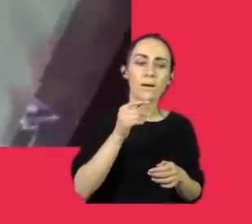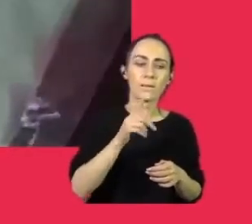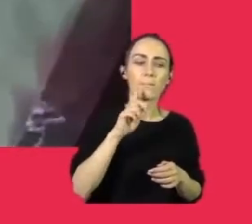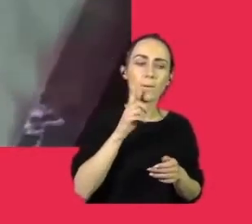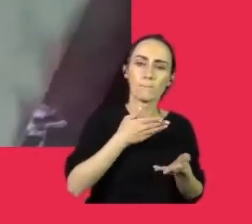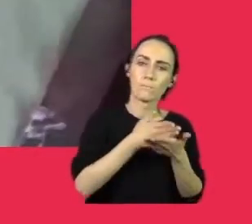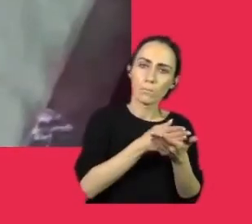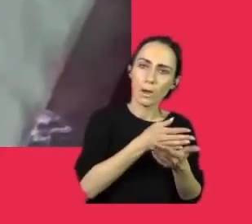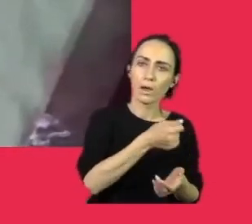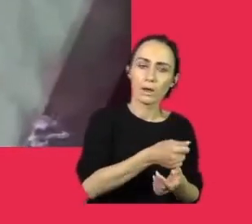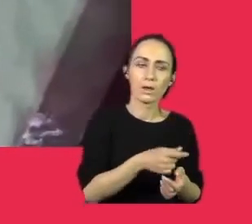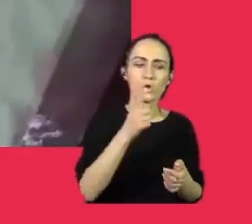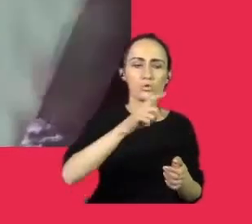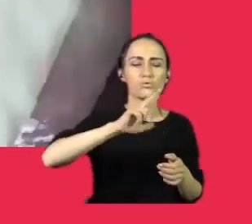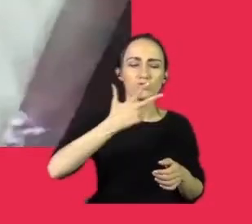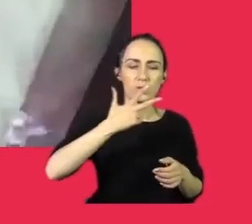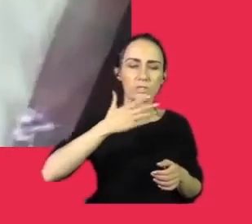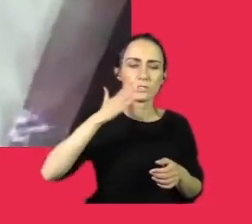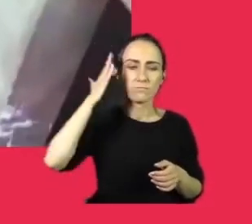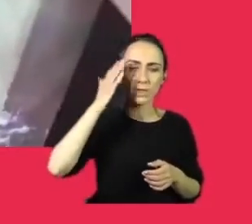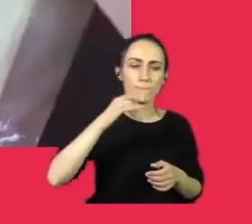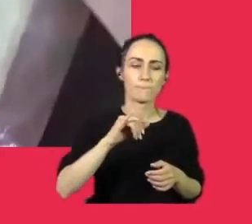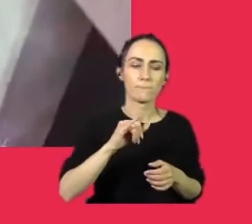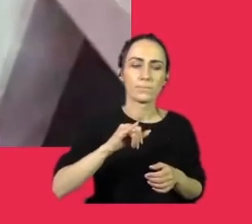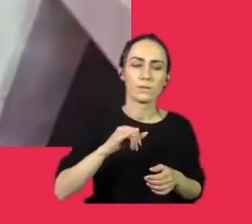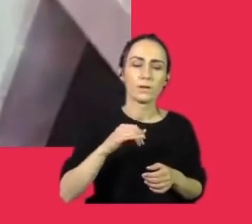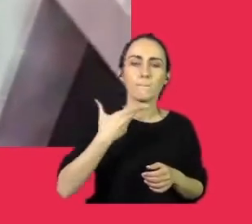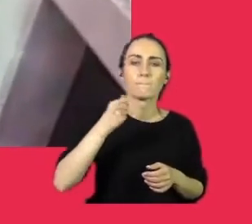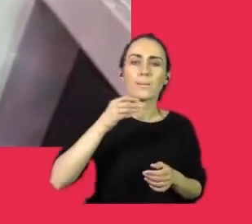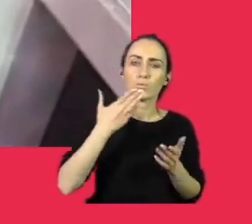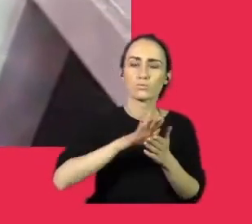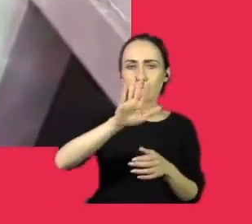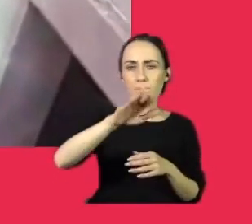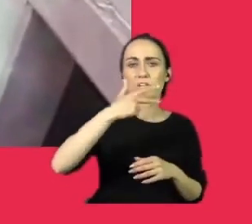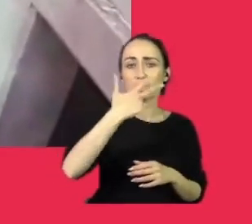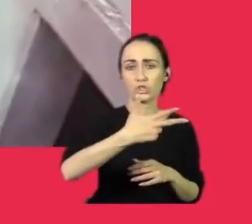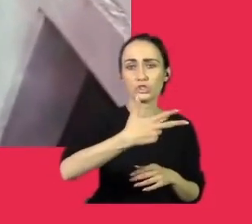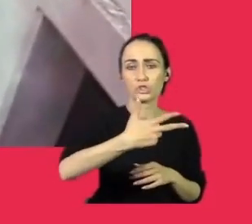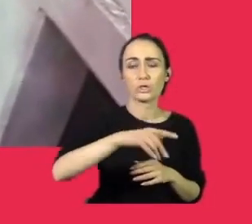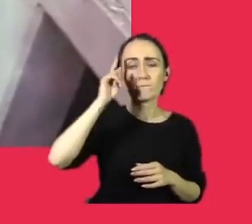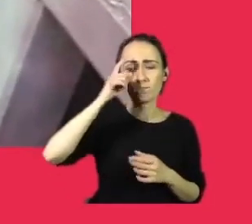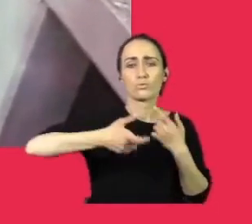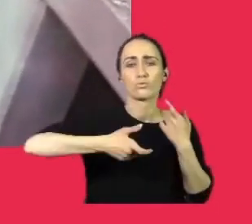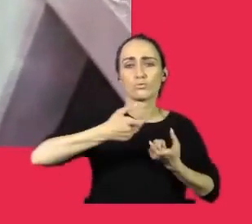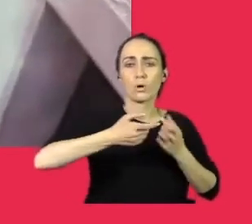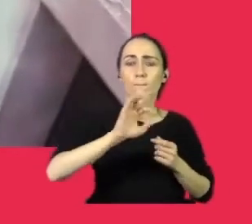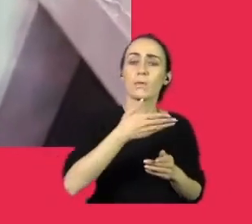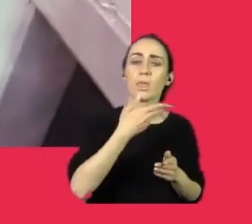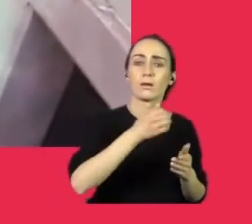także. No ale to już trzeci, to już wiemy, jak się z nimi postępuje. I